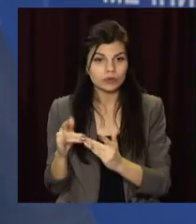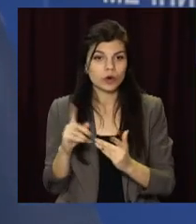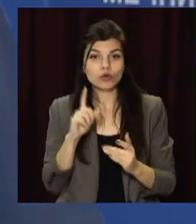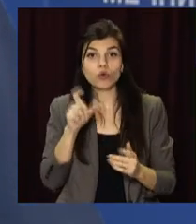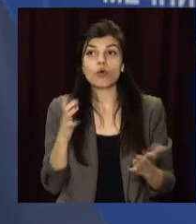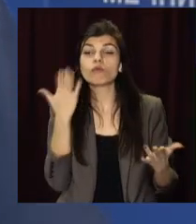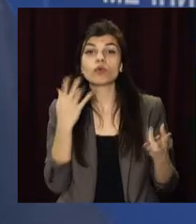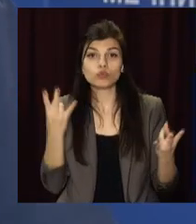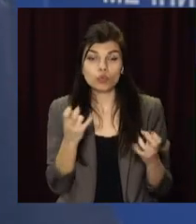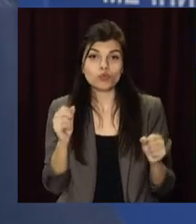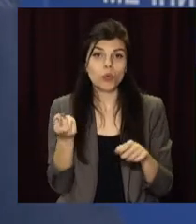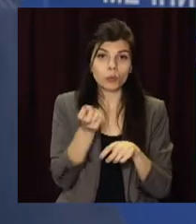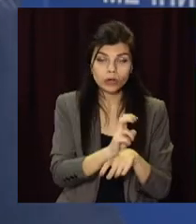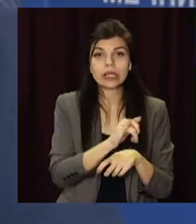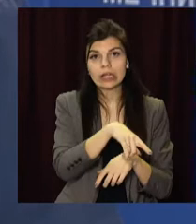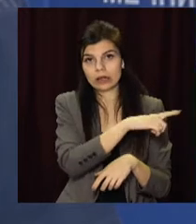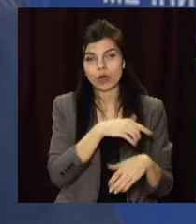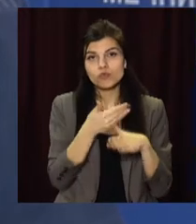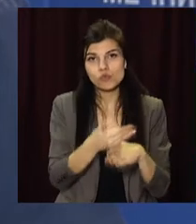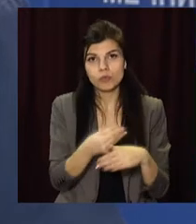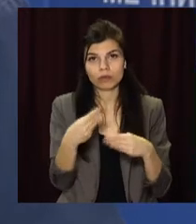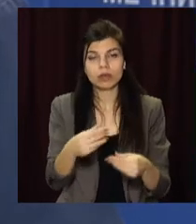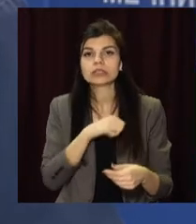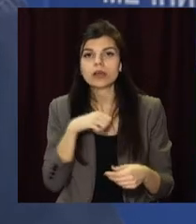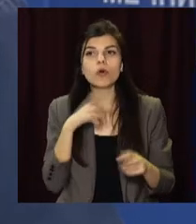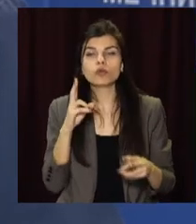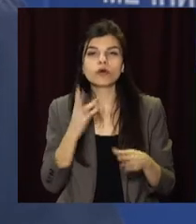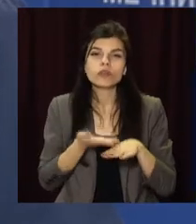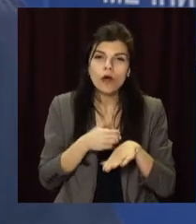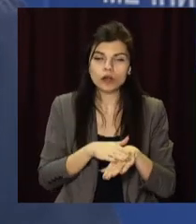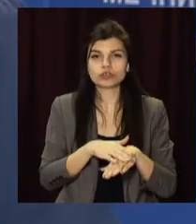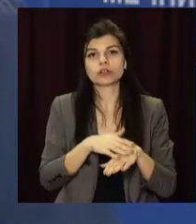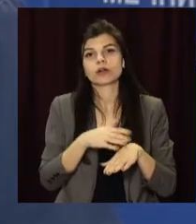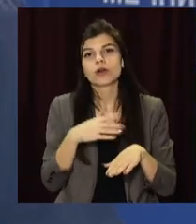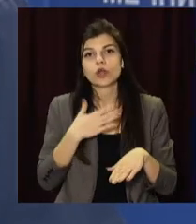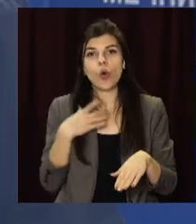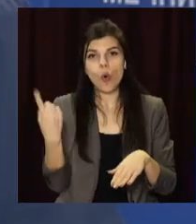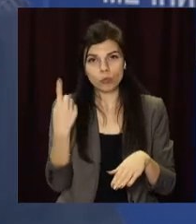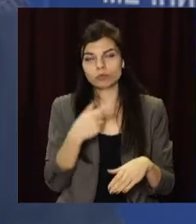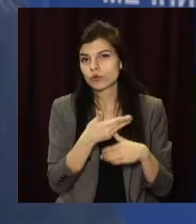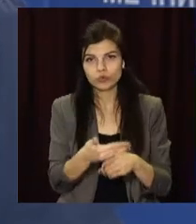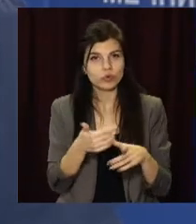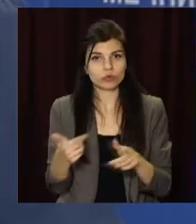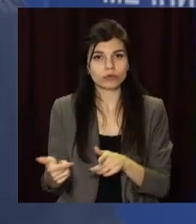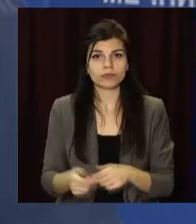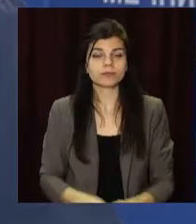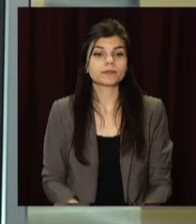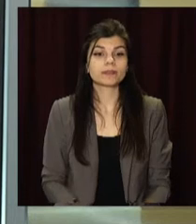в любу хвилину змогли надати допомогу самим-самим важким пацієнтам з нашої області.